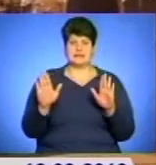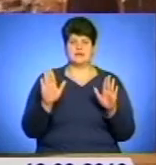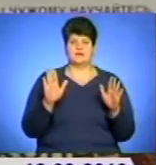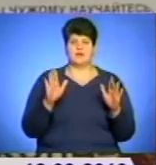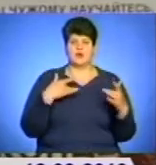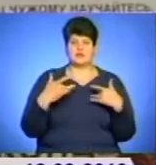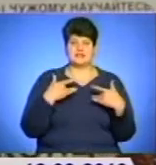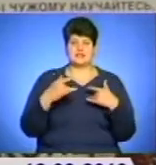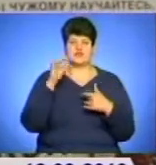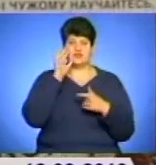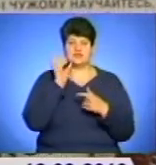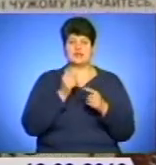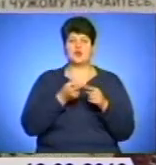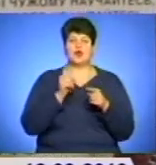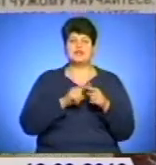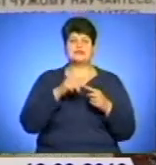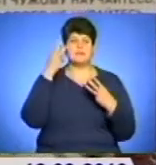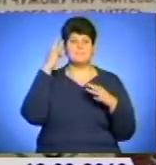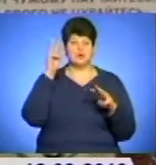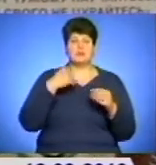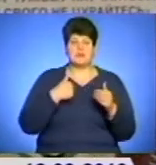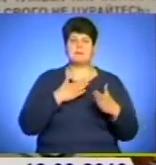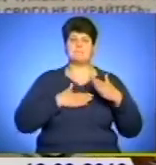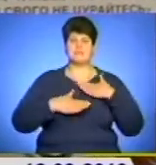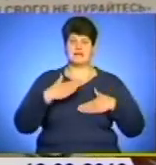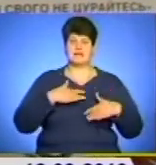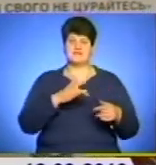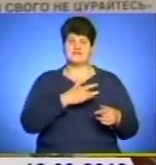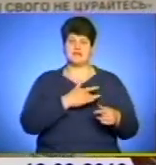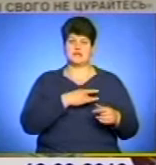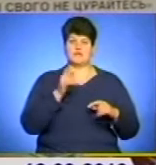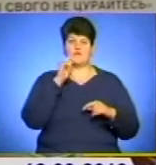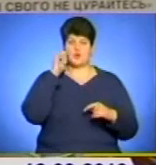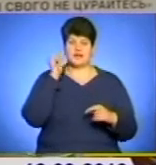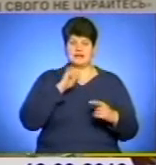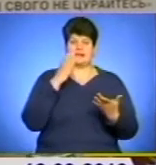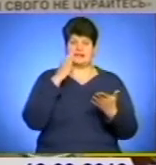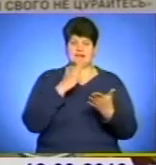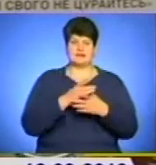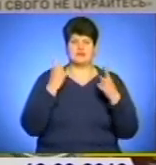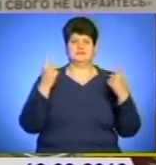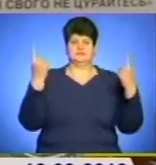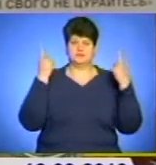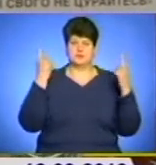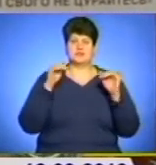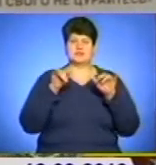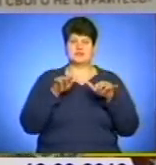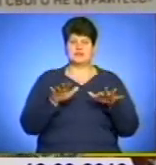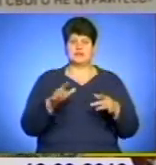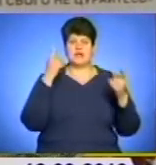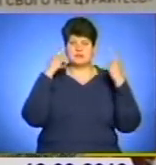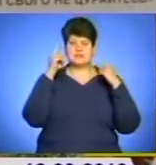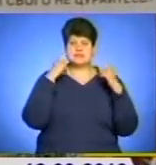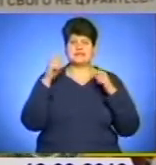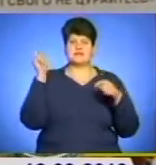модно». Мені дуже приємно, що саме на Черкащині, в серці України, відбуваються такі масштабні заходи, як мистецький